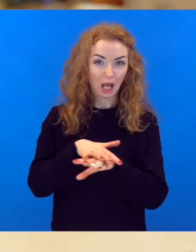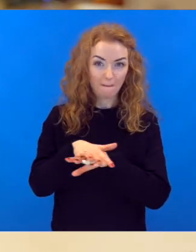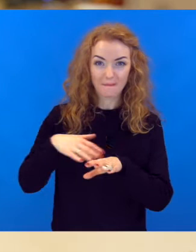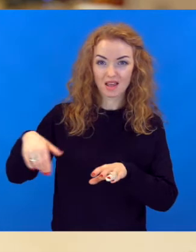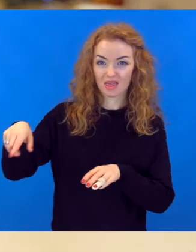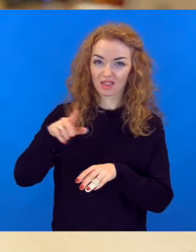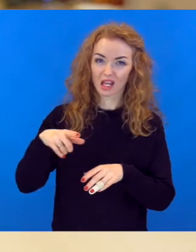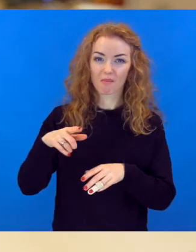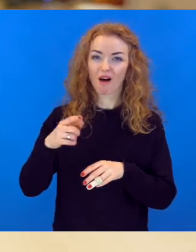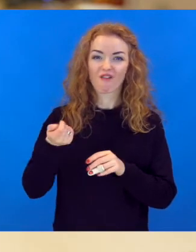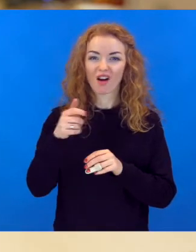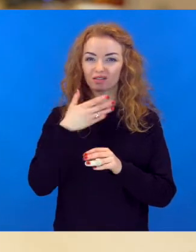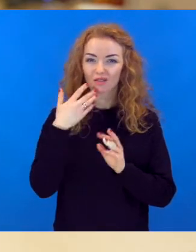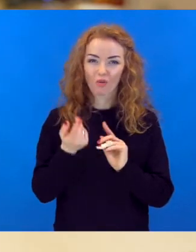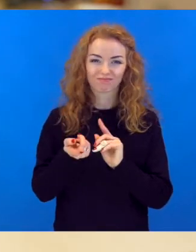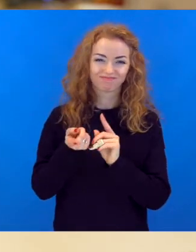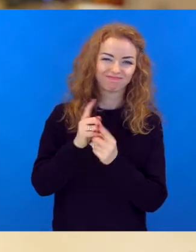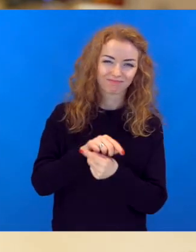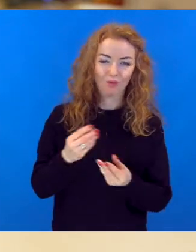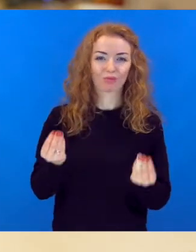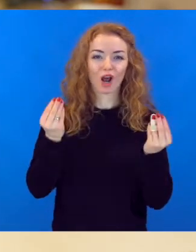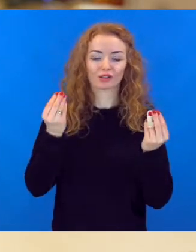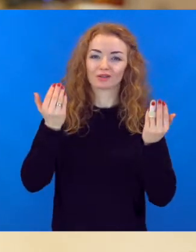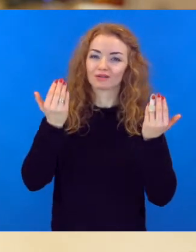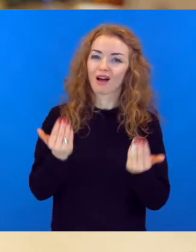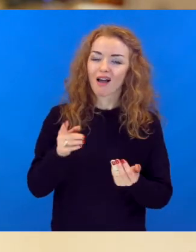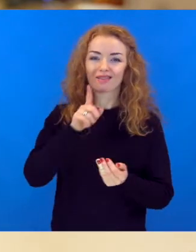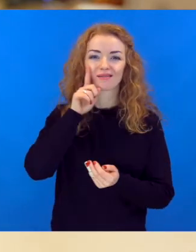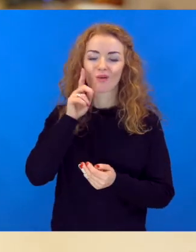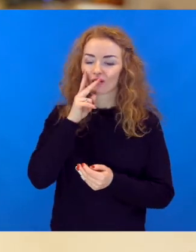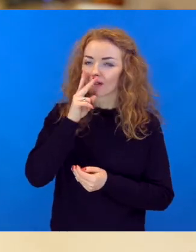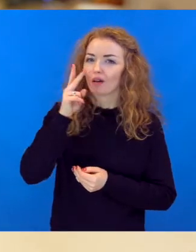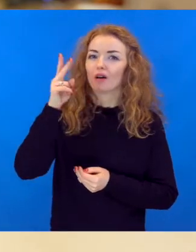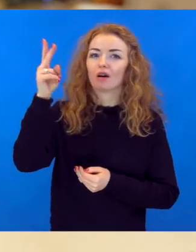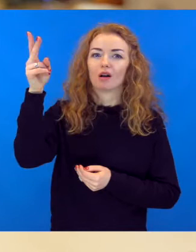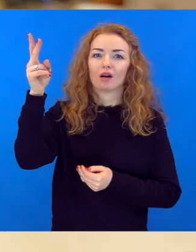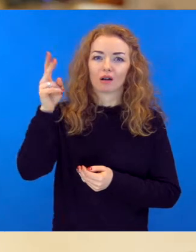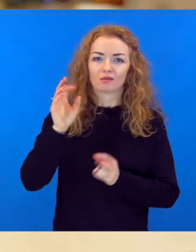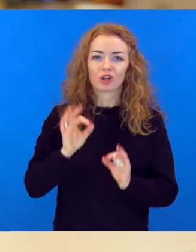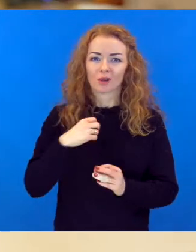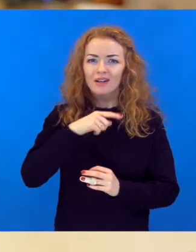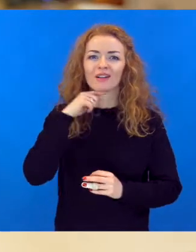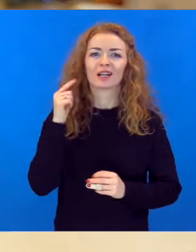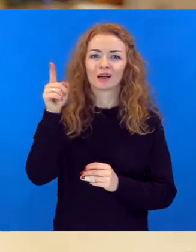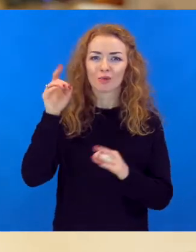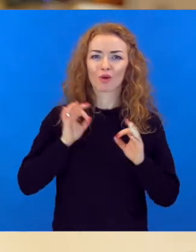tā nav baigi prestižs. Tu neskaties kā jauns cilvēks uz skolotājiem kā uz tiešām potenciālu karjeru.